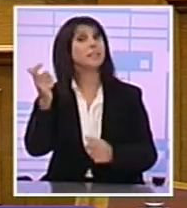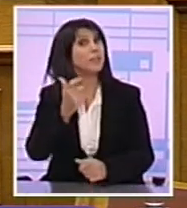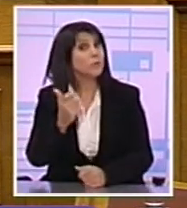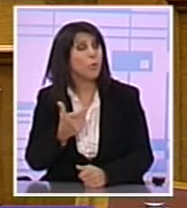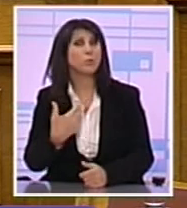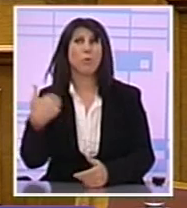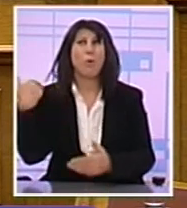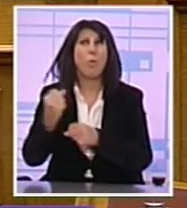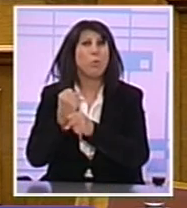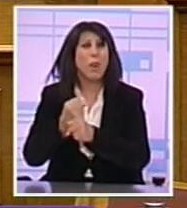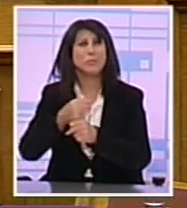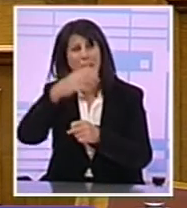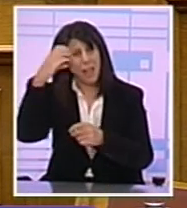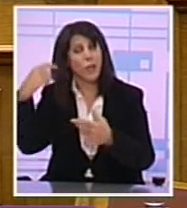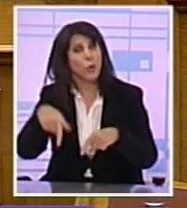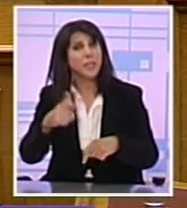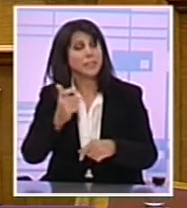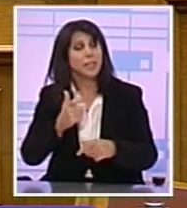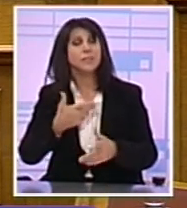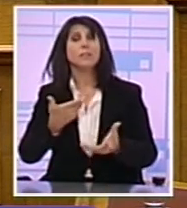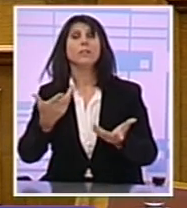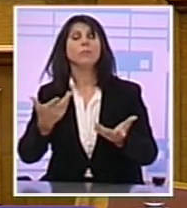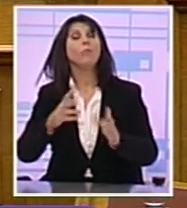Που ζει με λιγότερο Από ό,τι δικαιούται